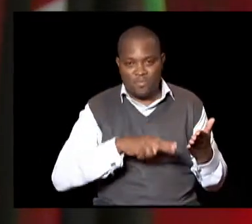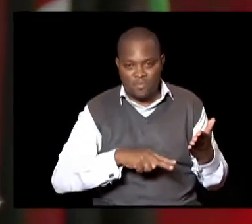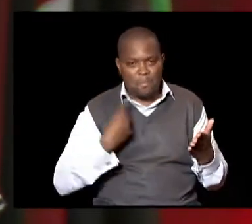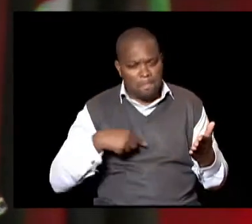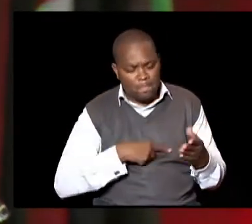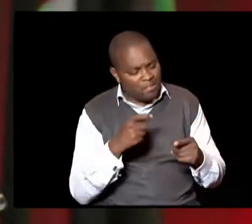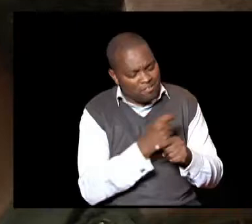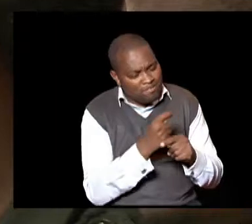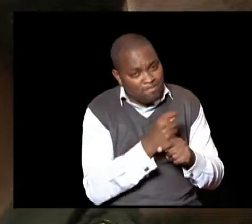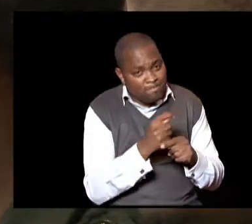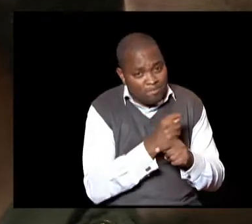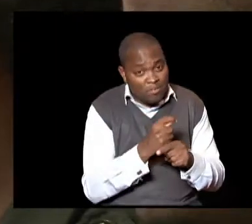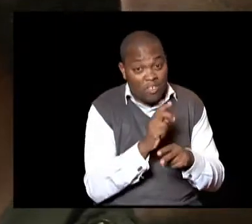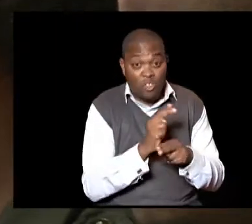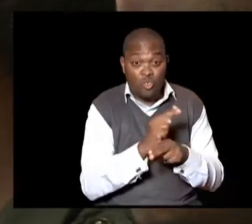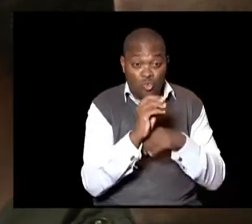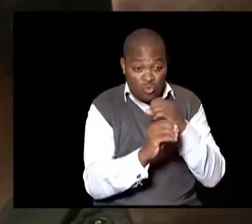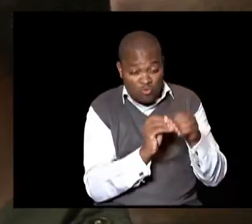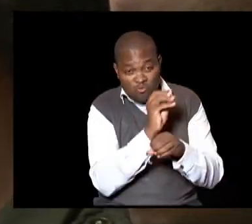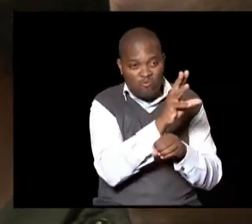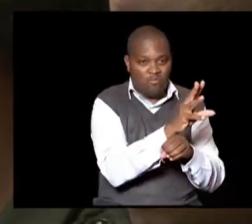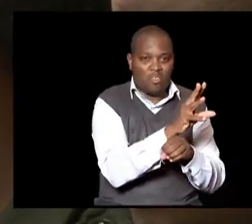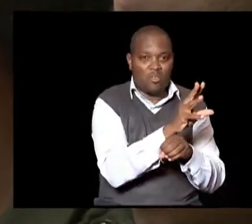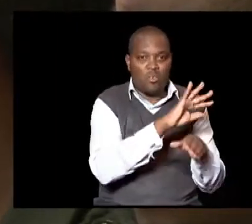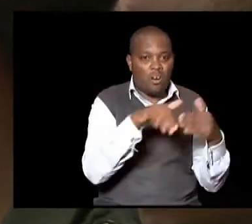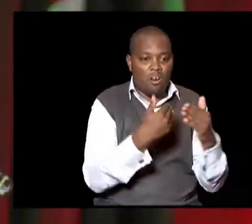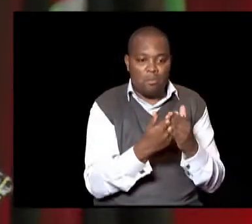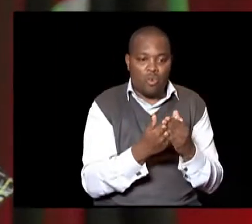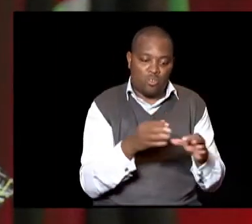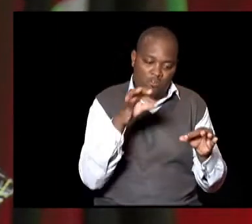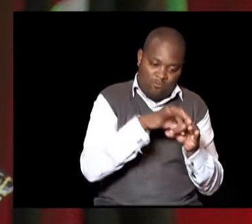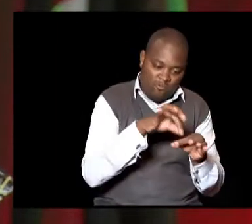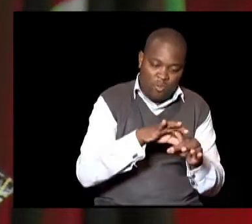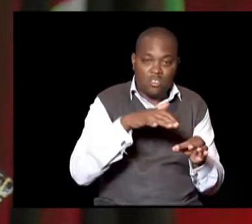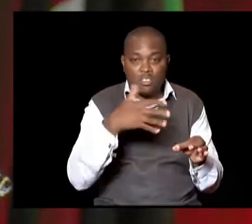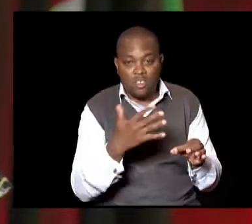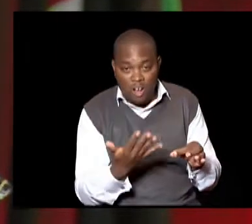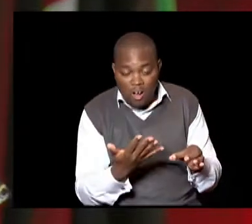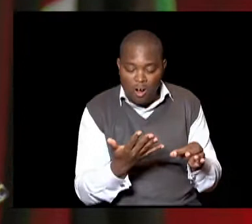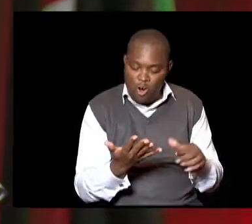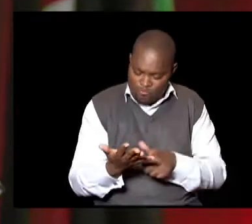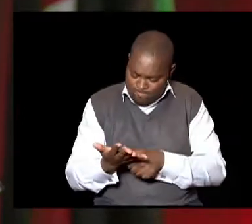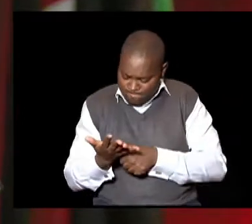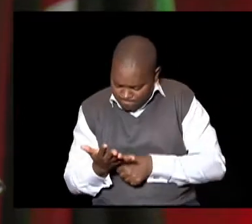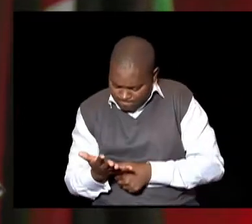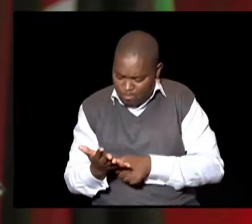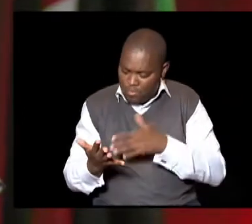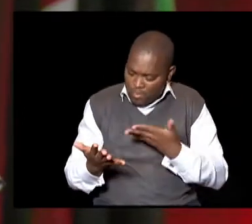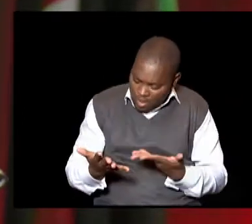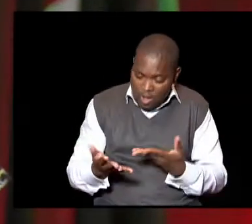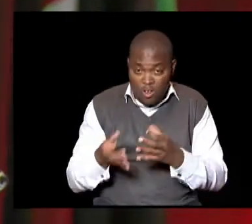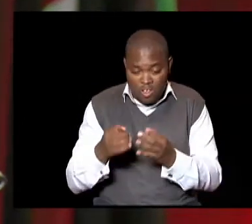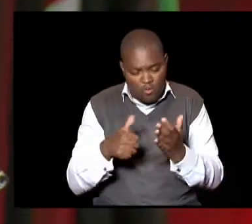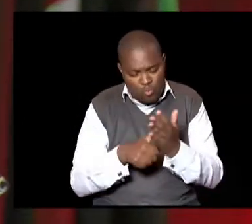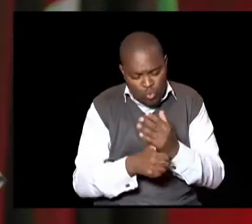hivi Kukua na shida hii Utafanya hivi Kuna hizi gini hata tunakuekea kwa mobile Kama klak Ukieda nyubani Unaeza yada uangalie